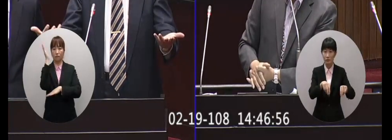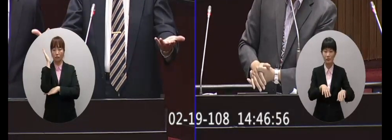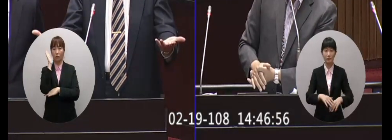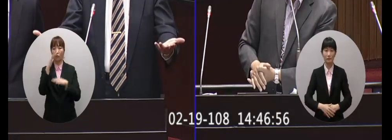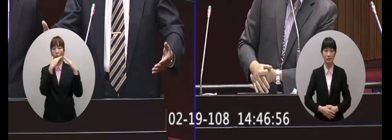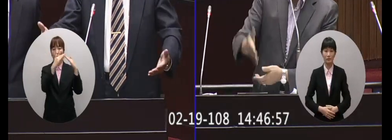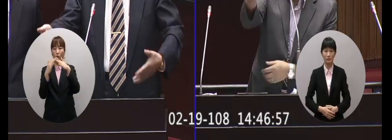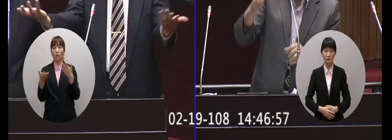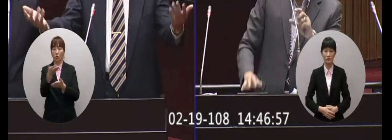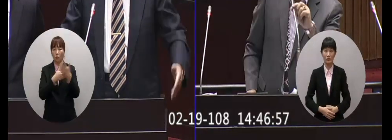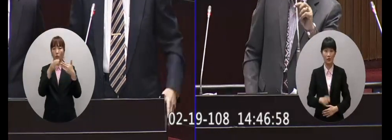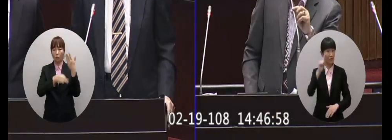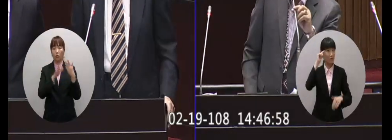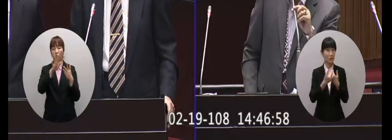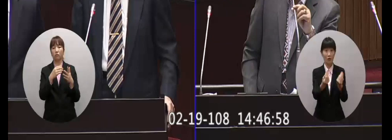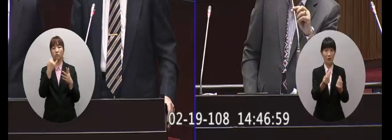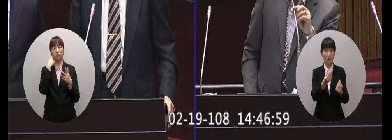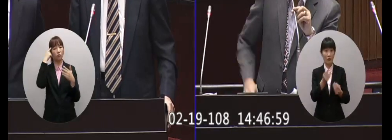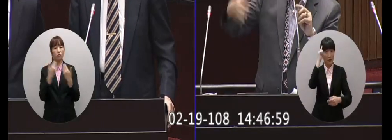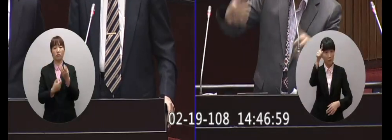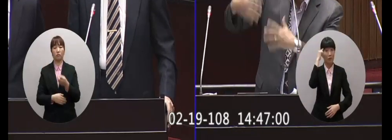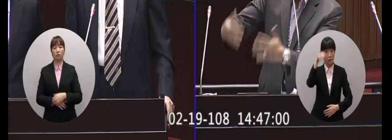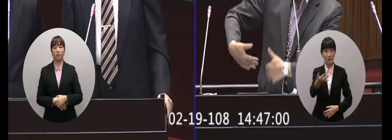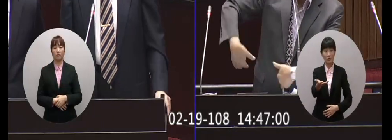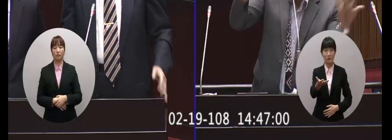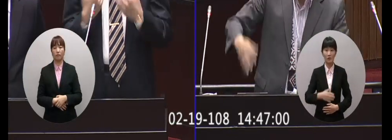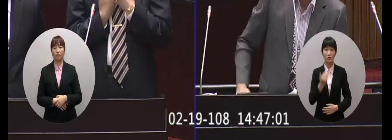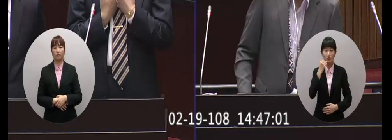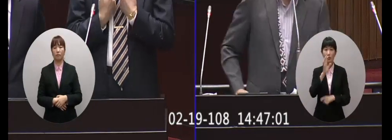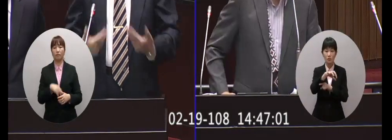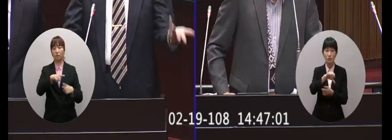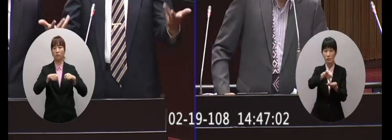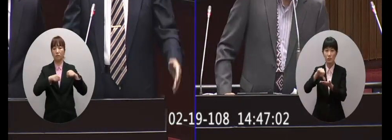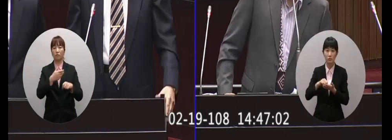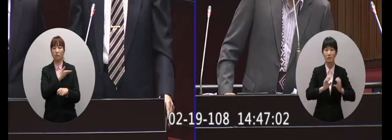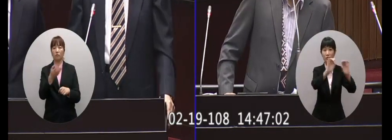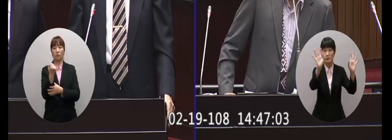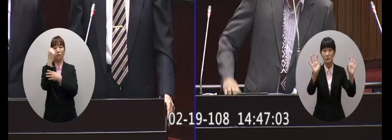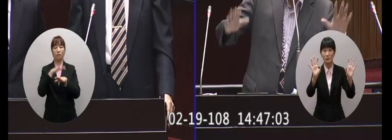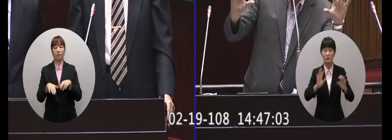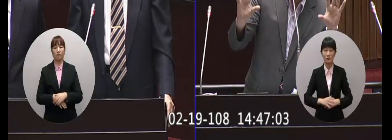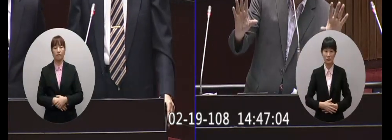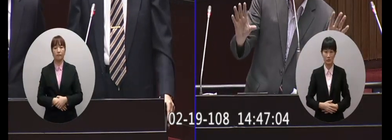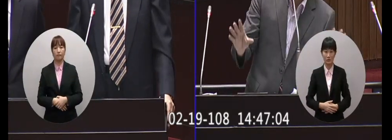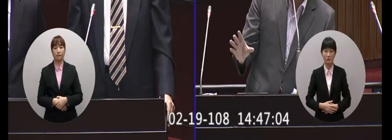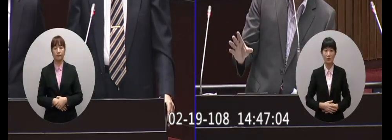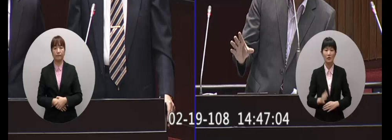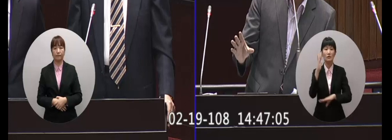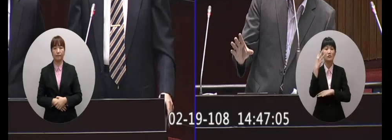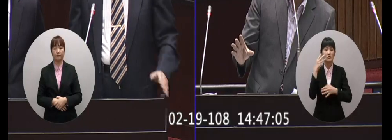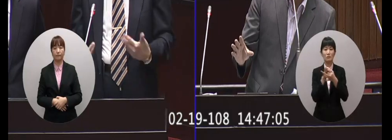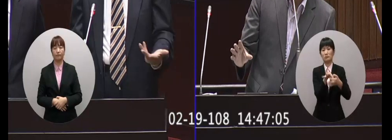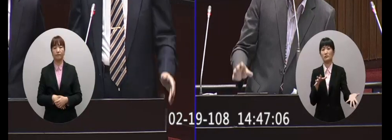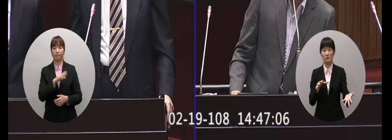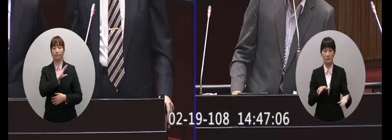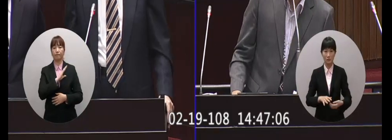有這個城市交流政策你不反對嗎沒有問題啊你不反對嗎如果說農特產品當然政府會支持啊那個不是政治性的協議嘛